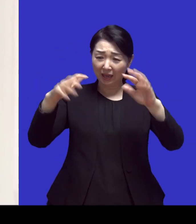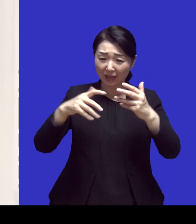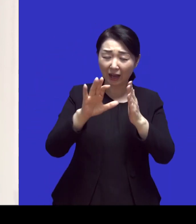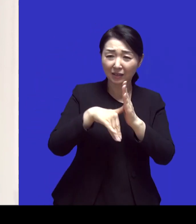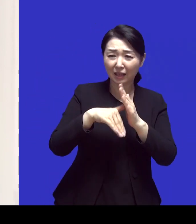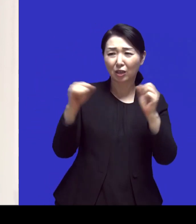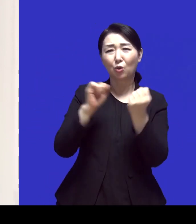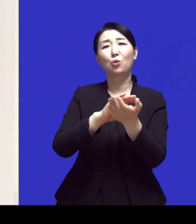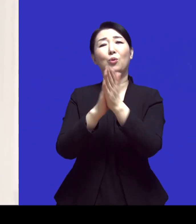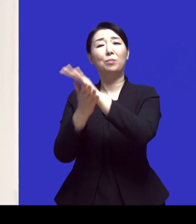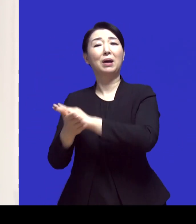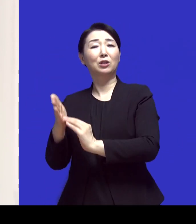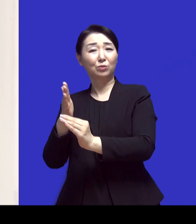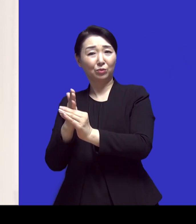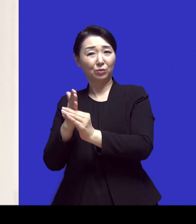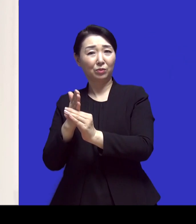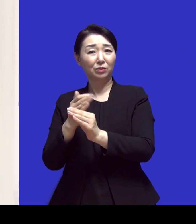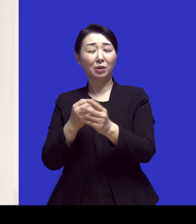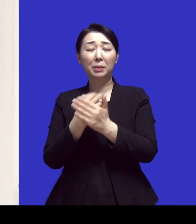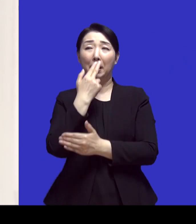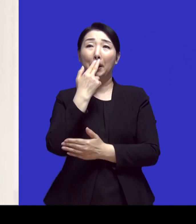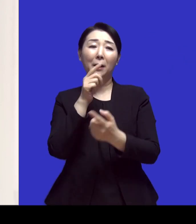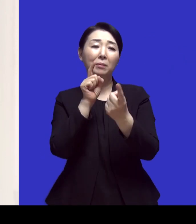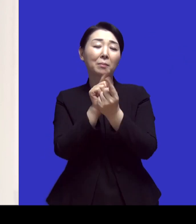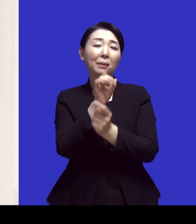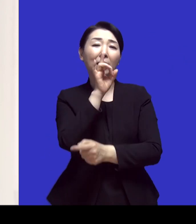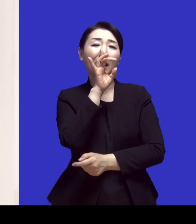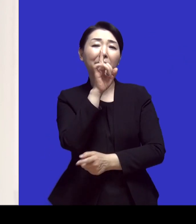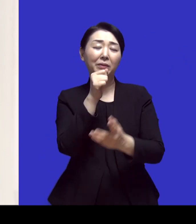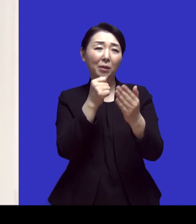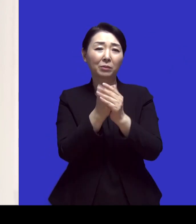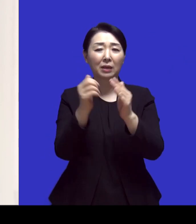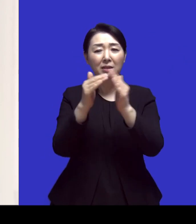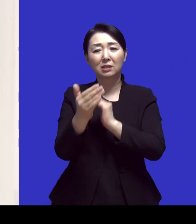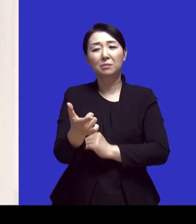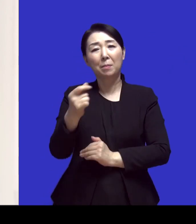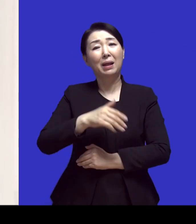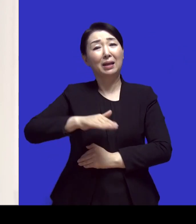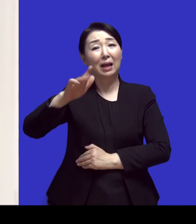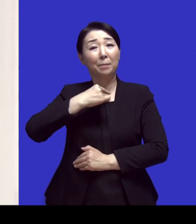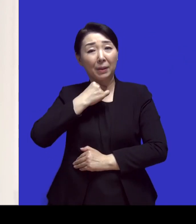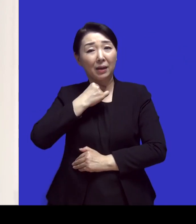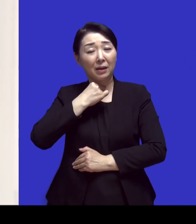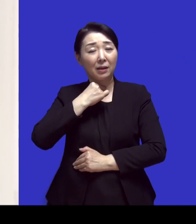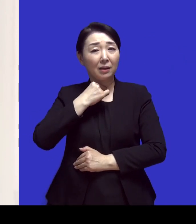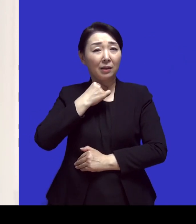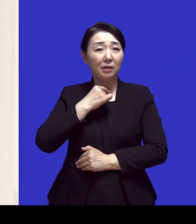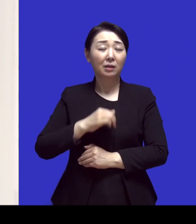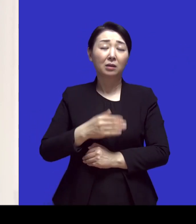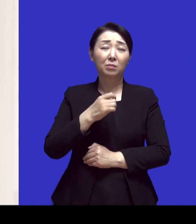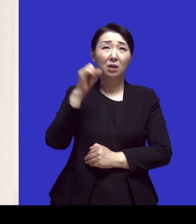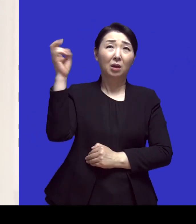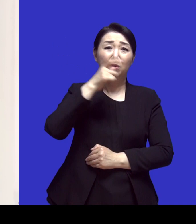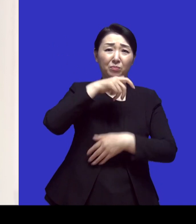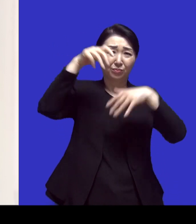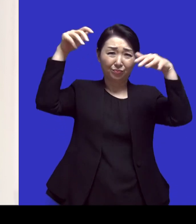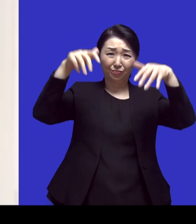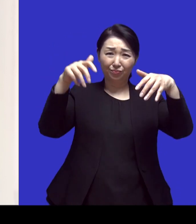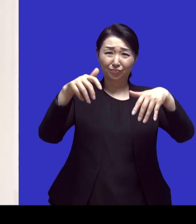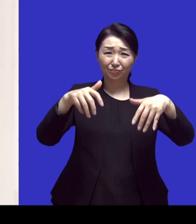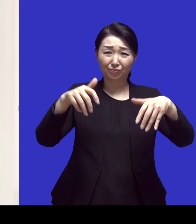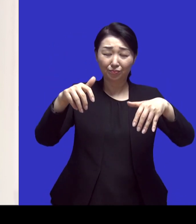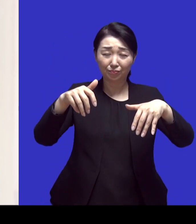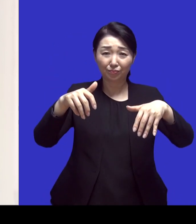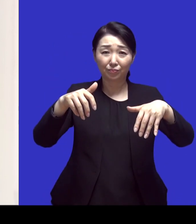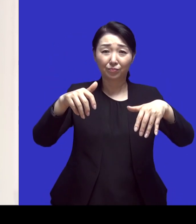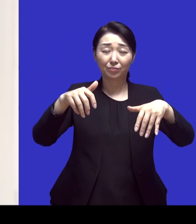넘어가는 때여서 아 감기 걸리면 안 되겠다 싶어가지고 빨리 가야지 나가야지 하는데 비가 너무 갑자기 쏟아지는데 거기